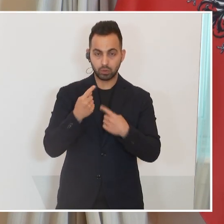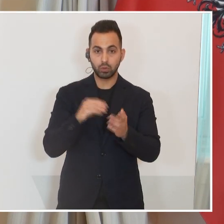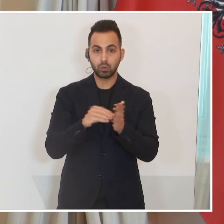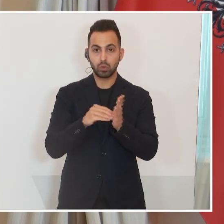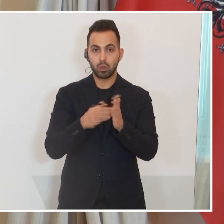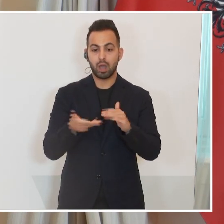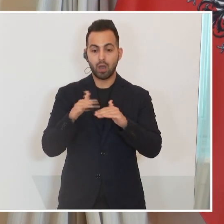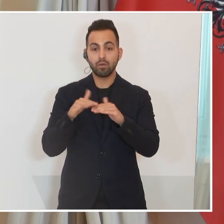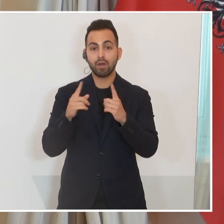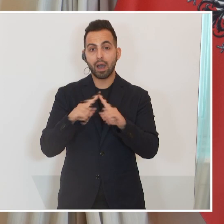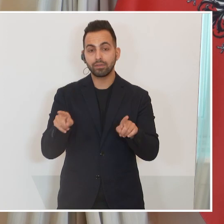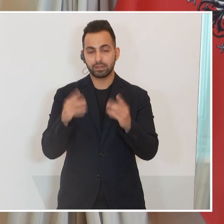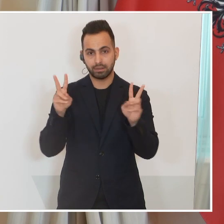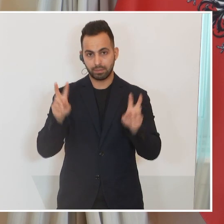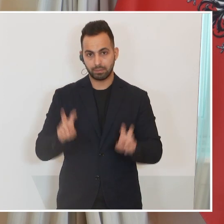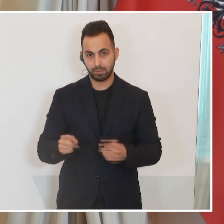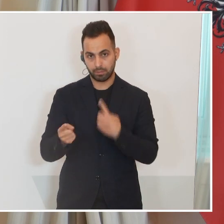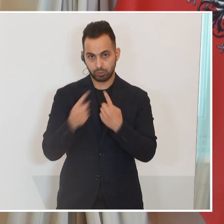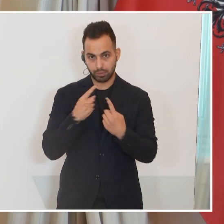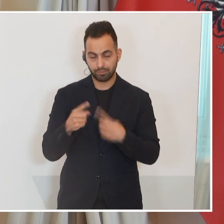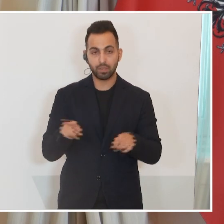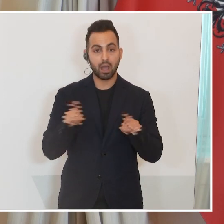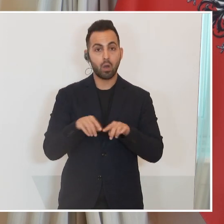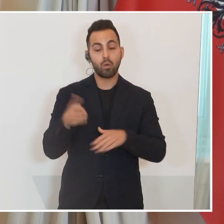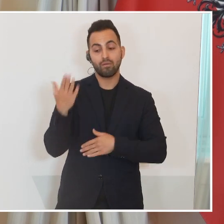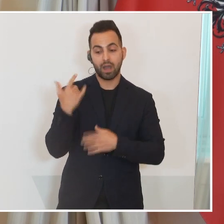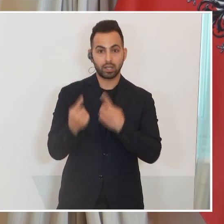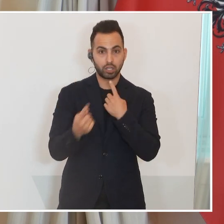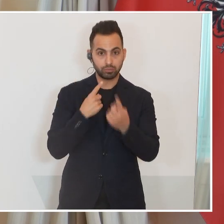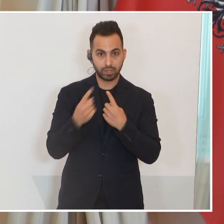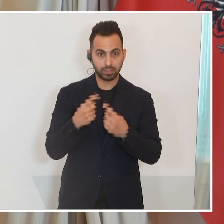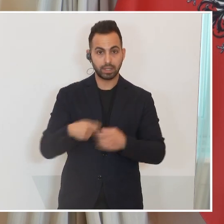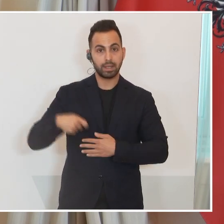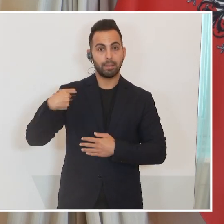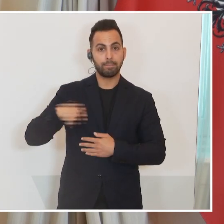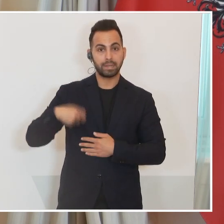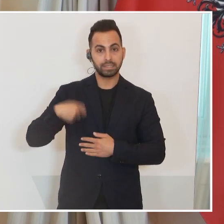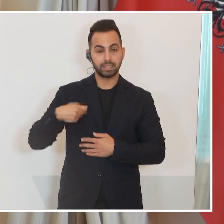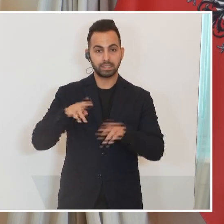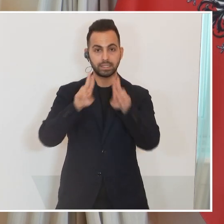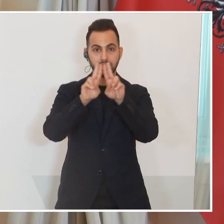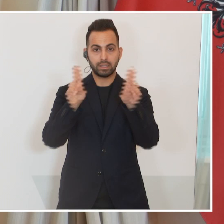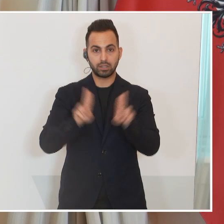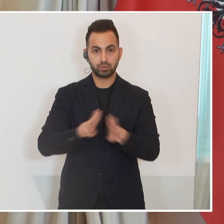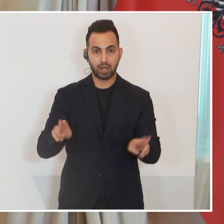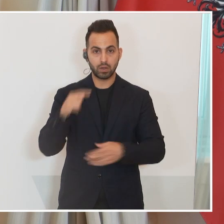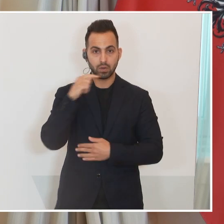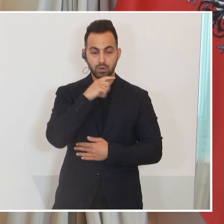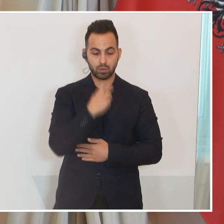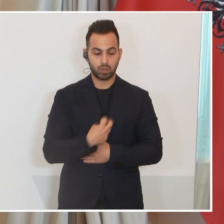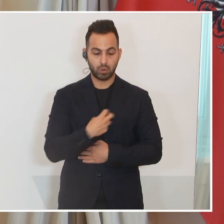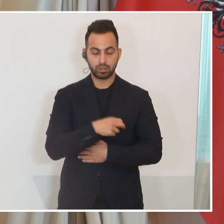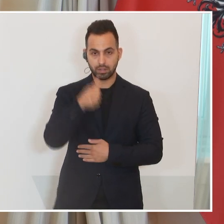notwendige weitere. Darüber hinaus hat ein Gespräch stattgefunden mit dem Präsidenten des Internationalen Roten Kreuzes,